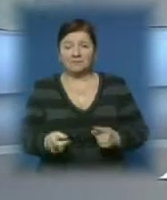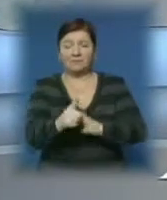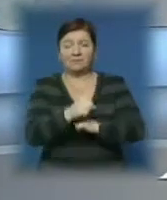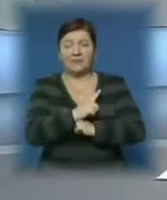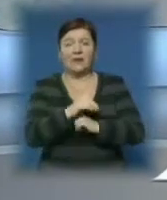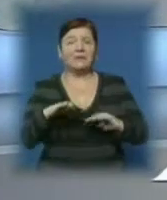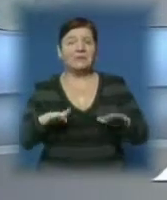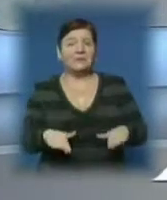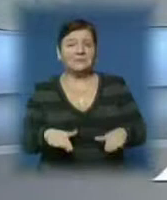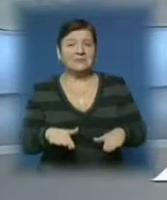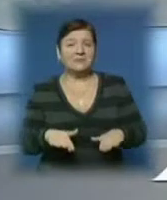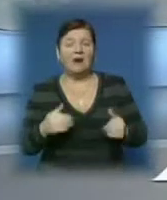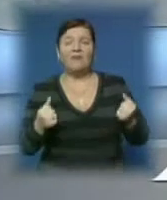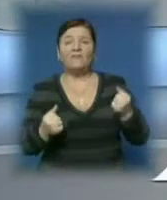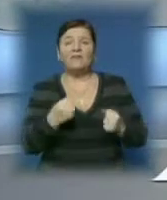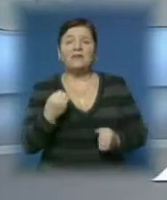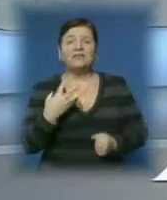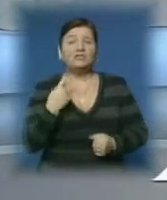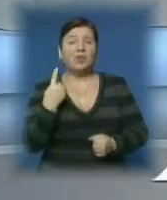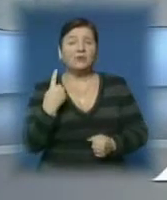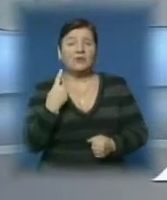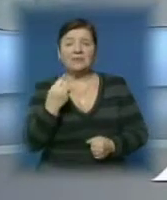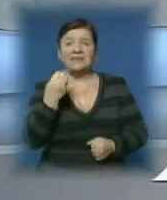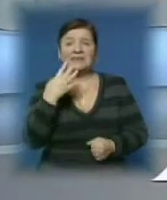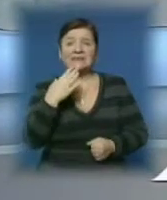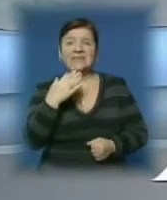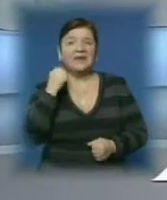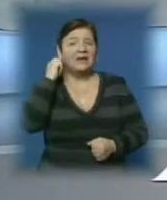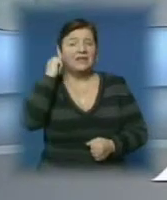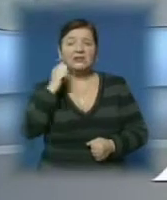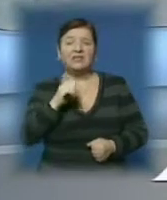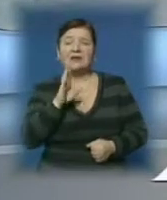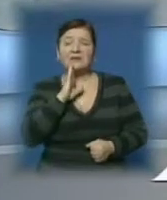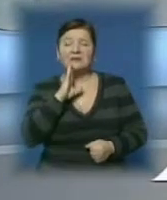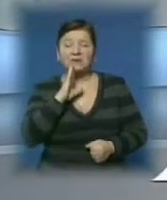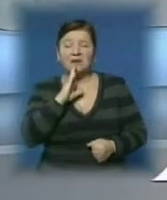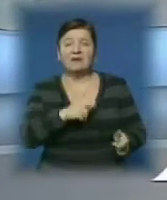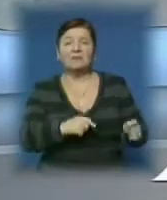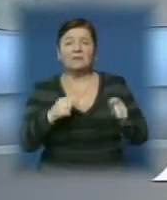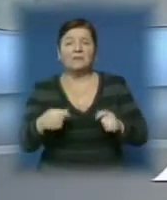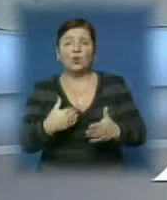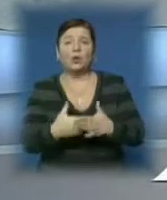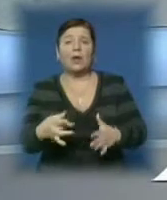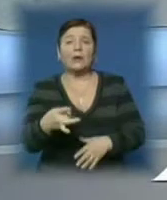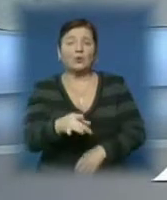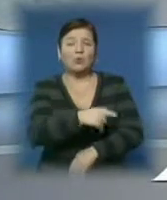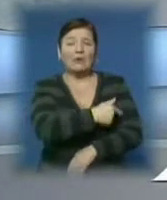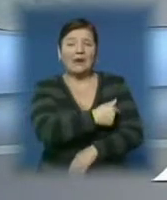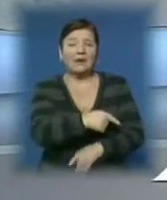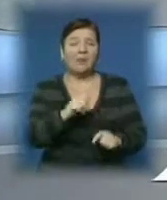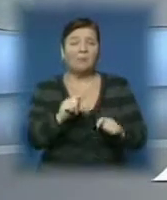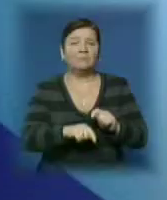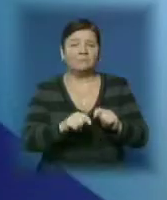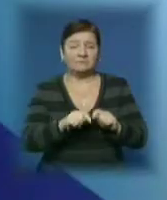загинули на місці. Водій та ще один пасажир – 15-річна дівчина з численними травмами доставлені до районної лікарні. Проводиться